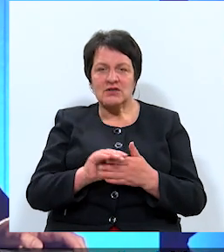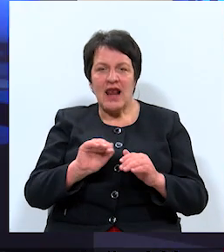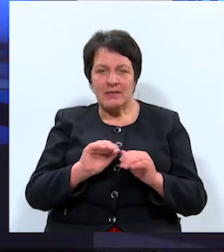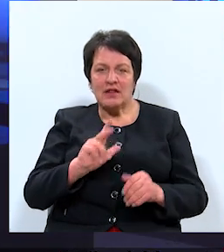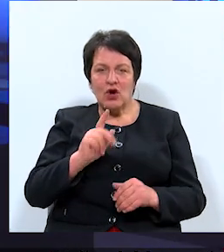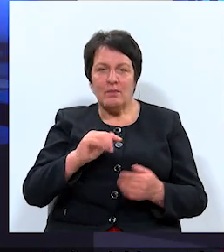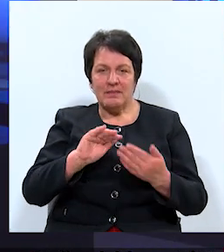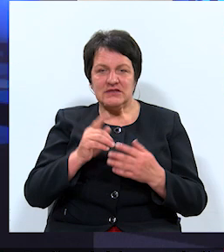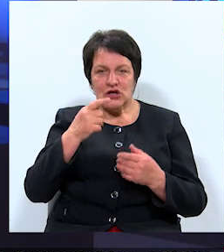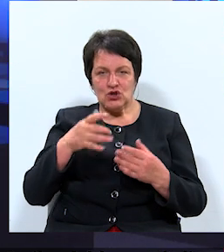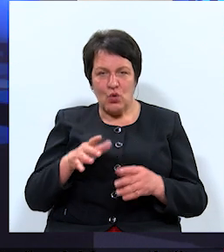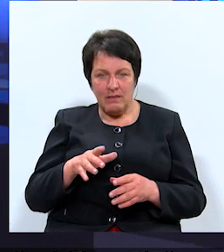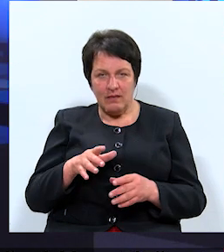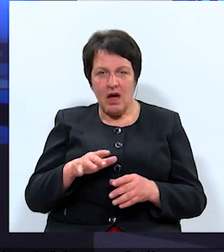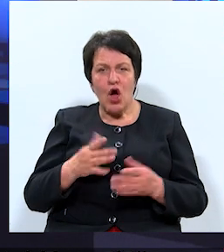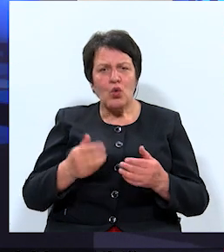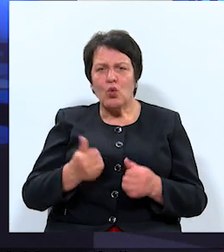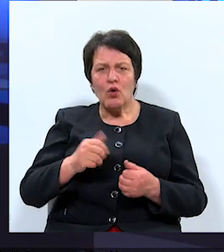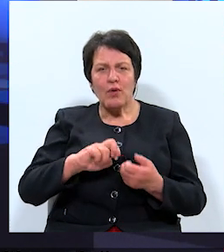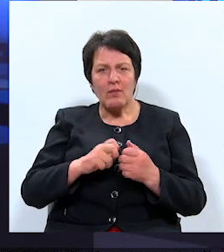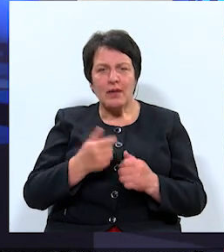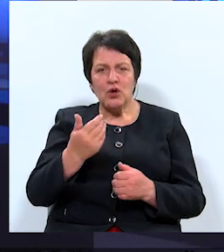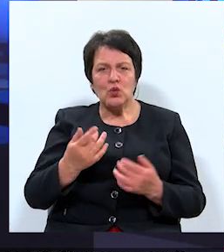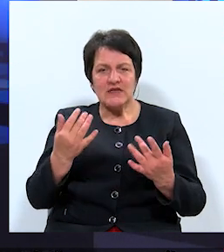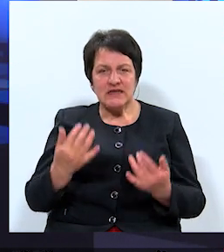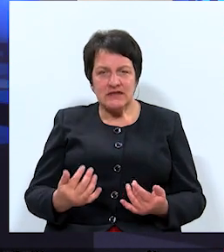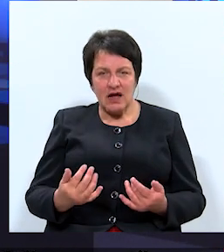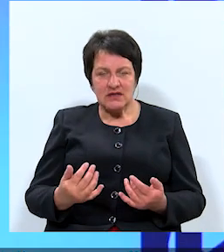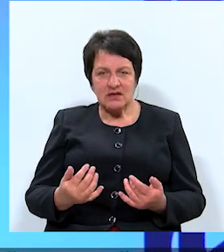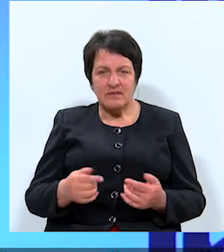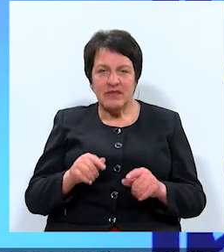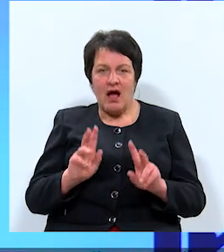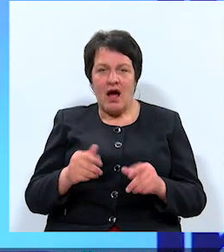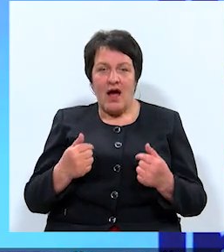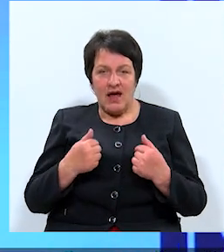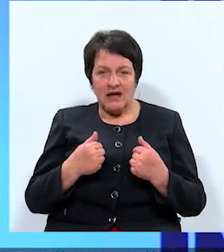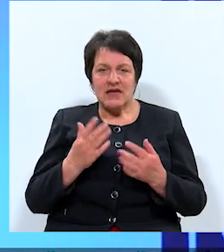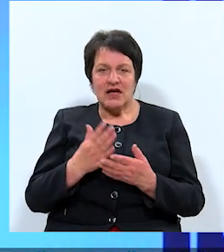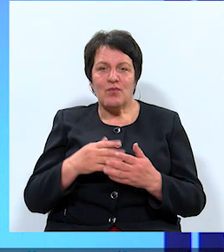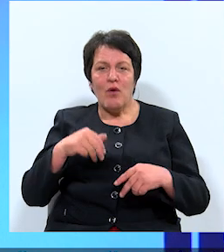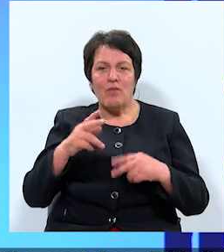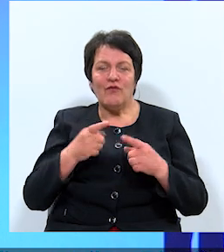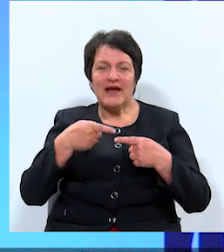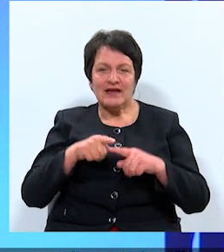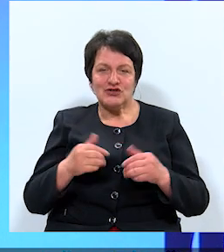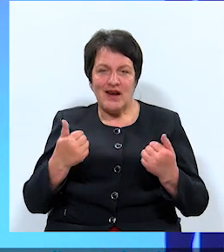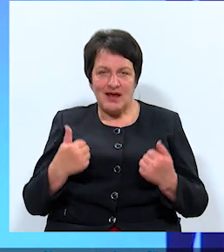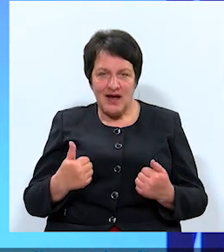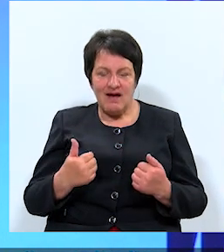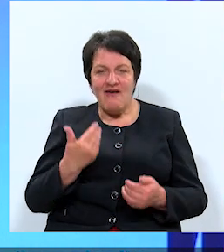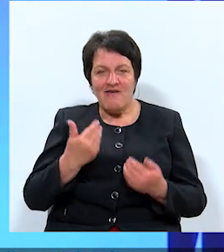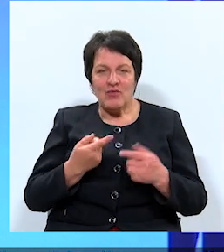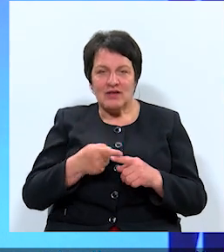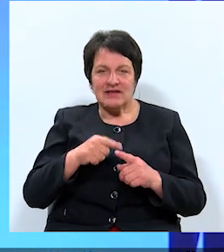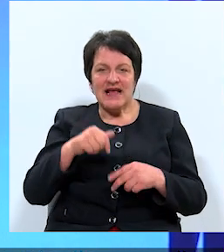pilsētas domē. Kuras problēmas vai kuru problēmu jūs risināsiet? Tā kā es pēc specialitātes esmu būviņu žinieri, tad varbūt ar